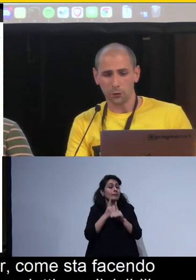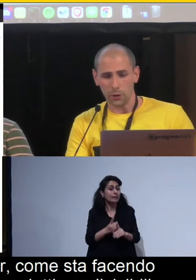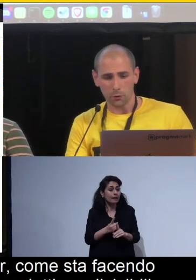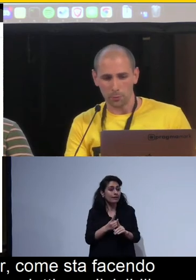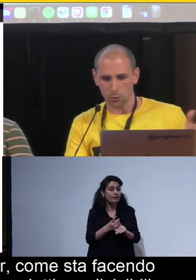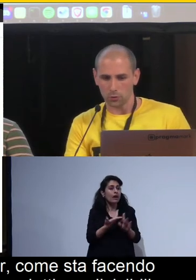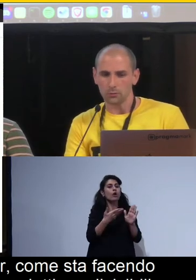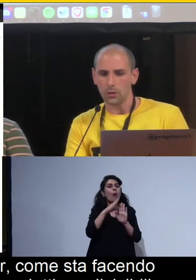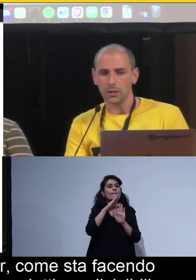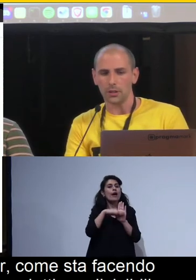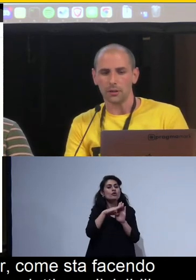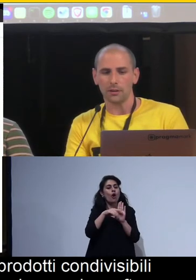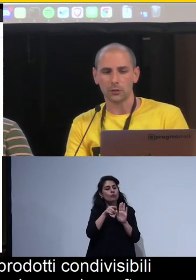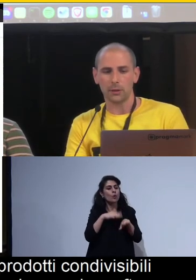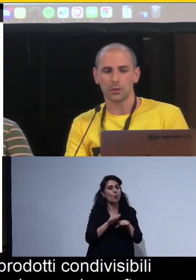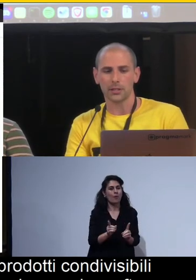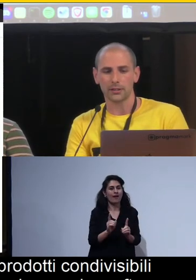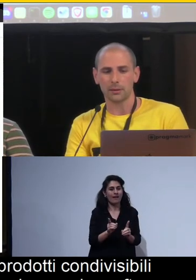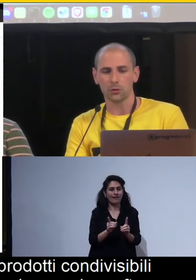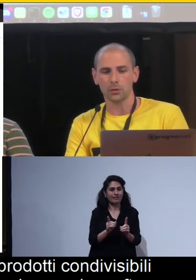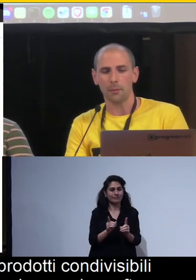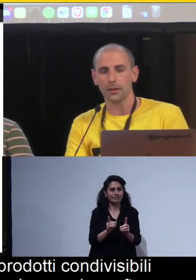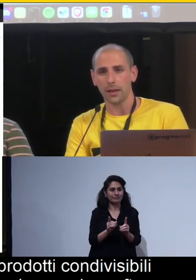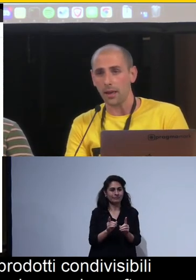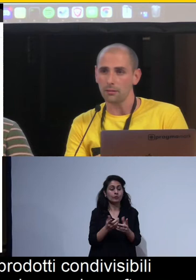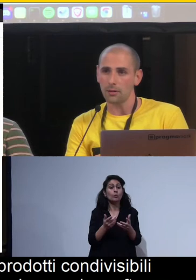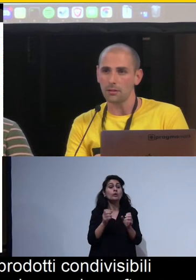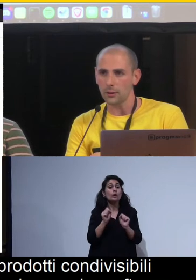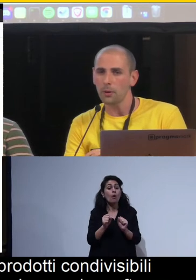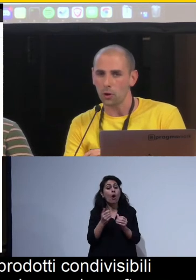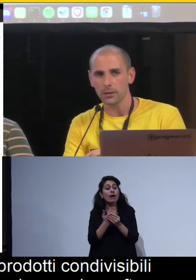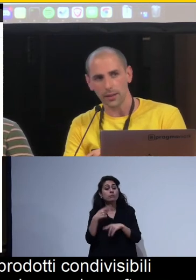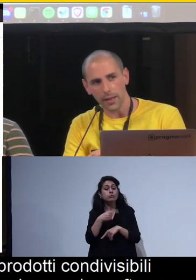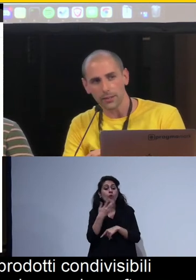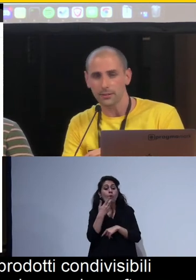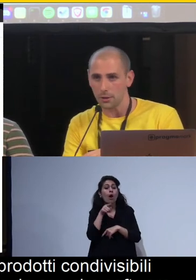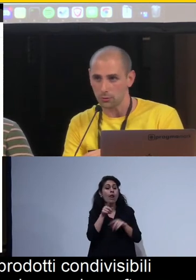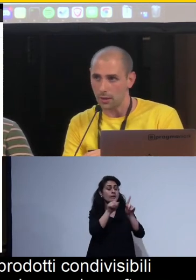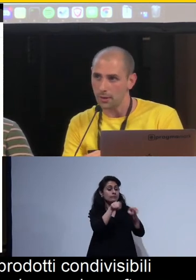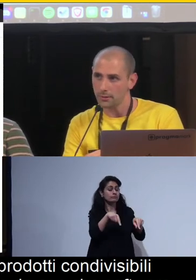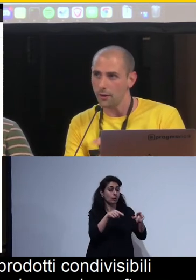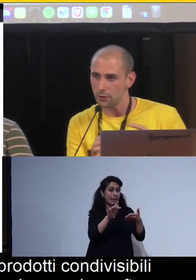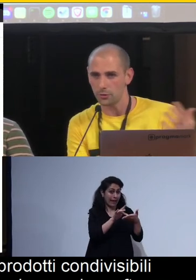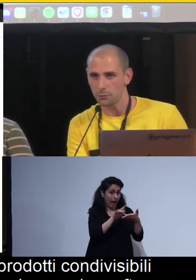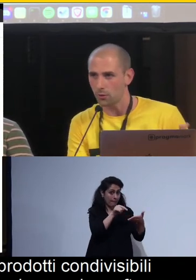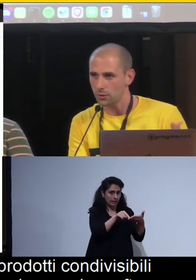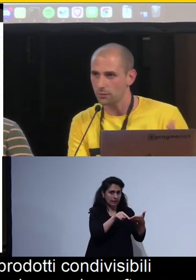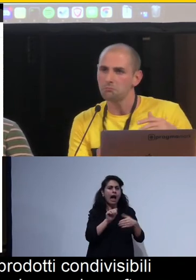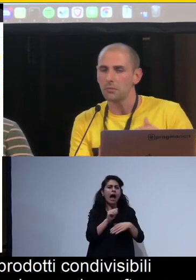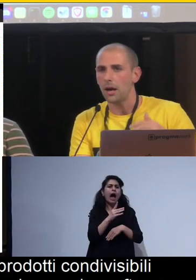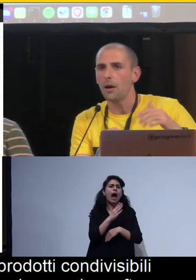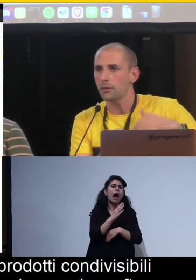volete fruire quel prodotto. Quindi il fatto che possa essere adattabile su tablet è Adobe Acrobat, adattabile su tablet, ha una versione